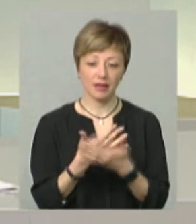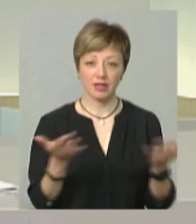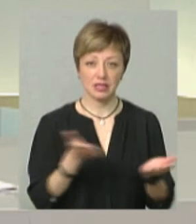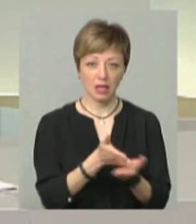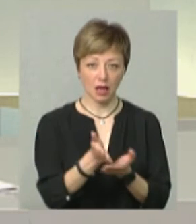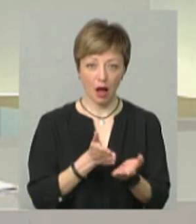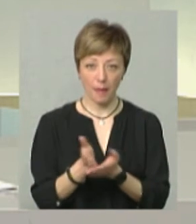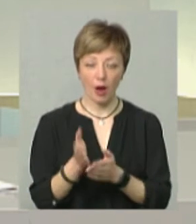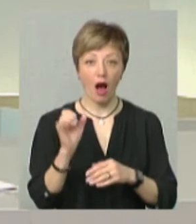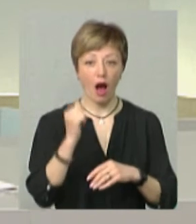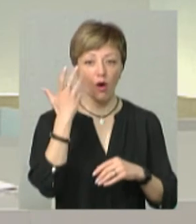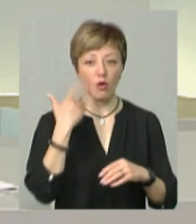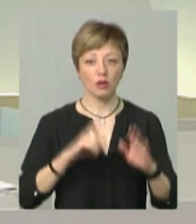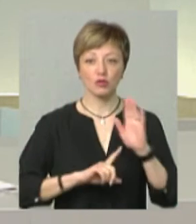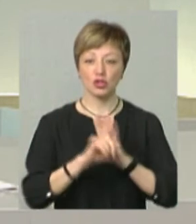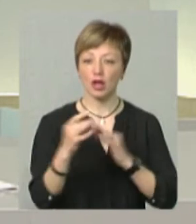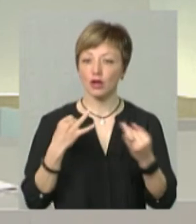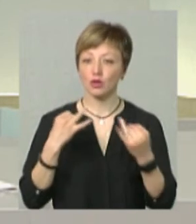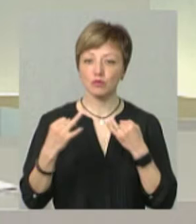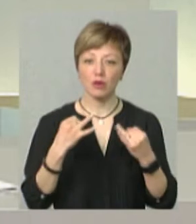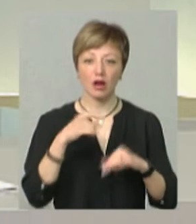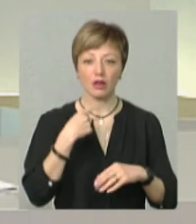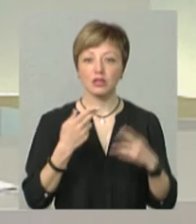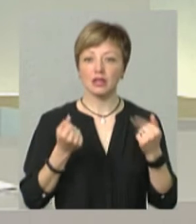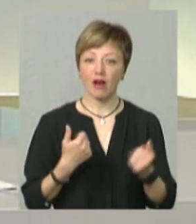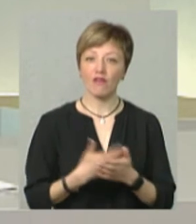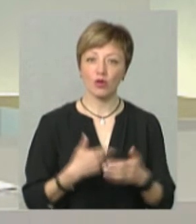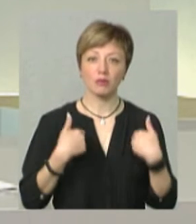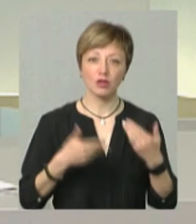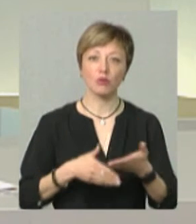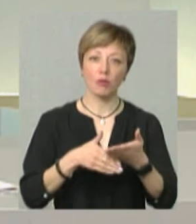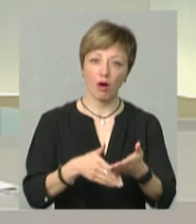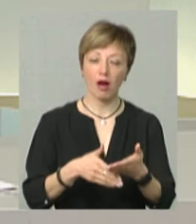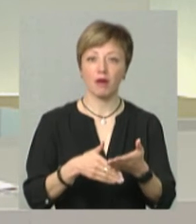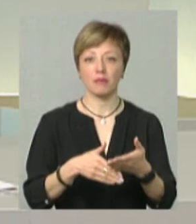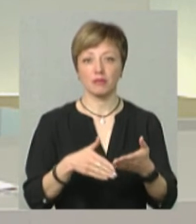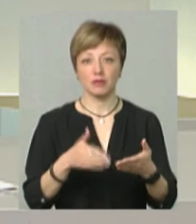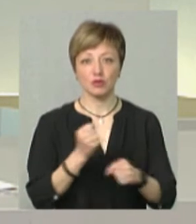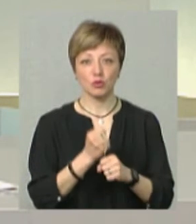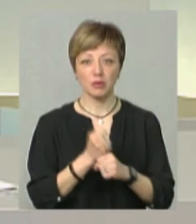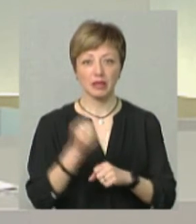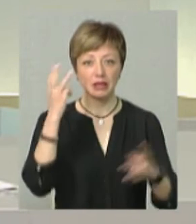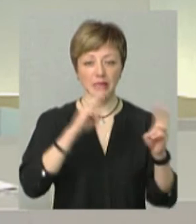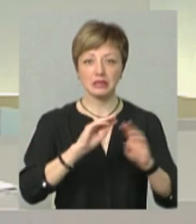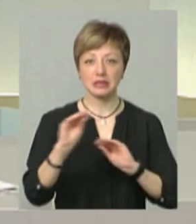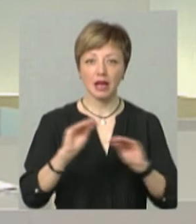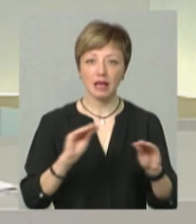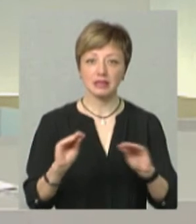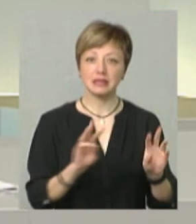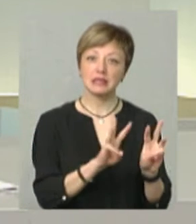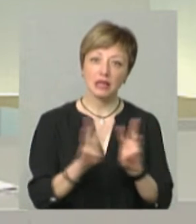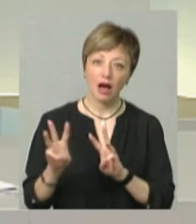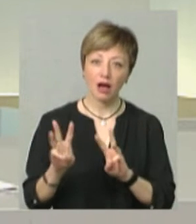а коли починаєш з ними розмову, говорять, що ми допомагаємо зробити дизайн сайту, який